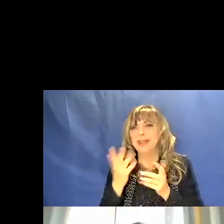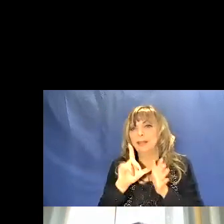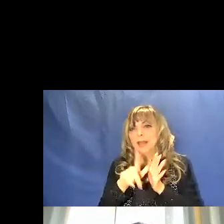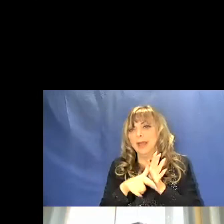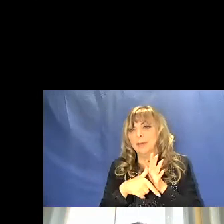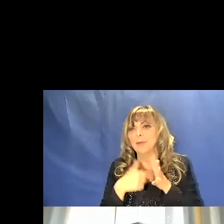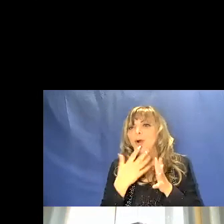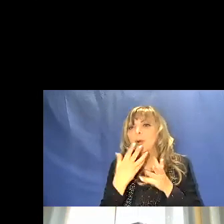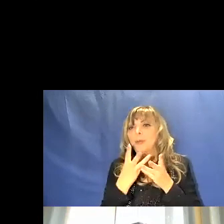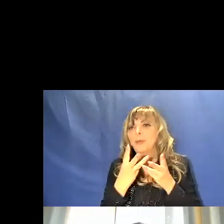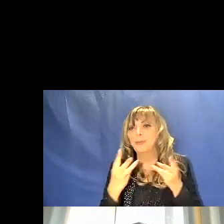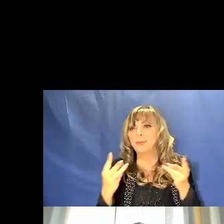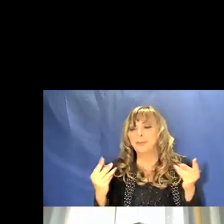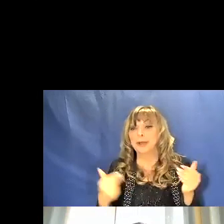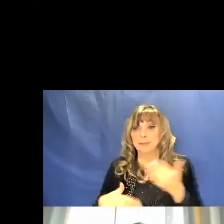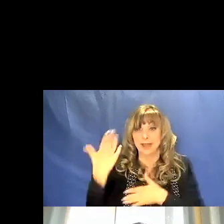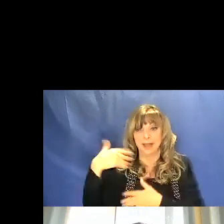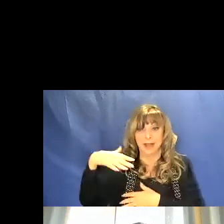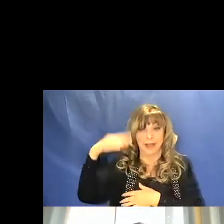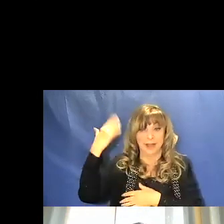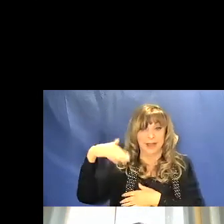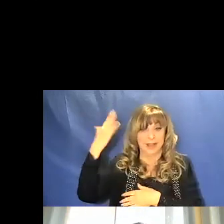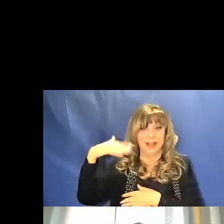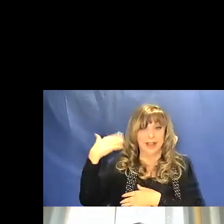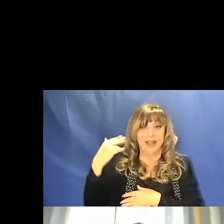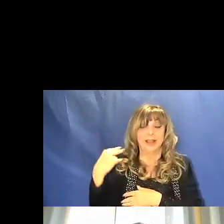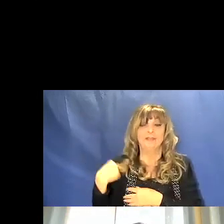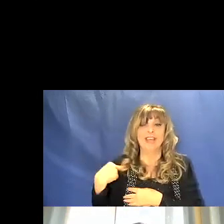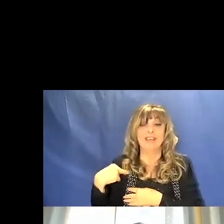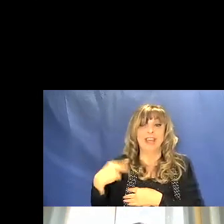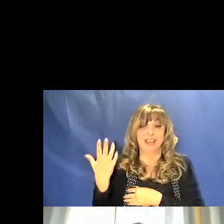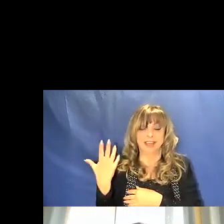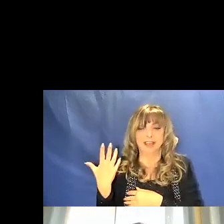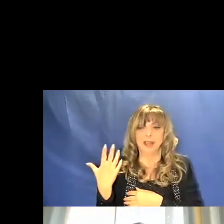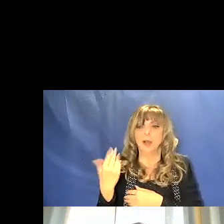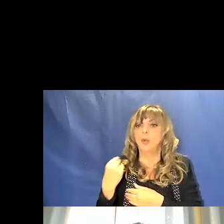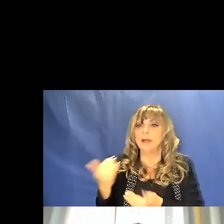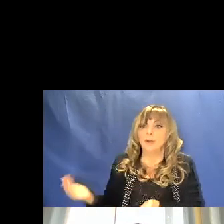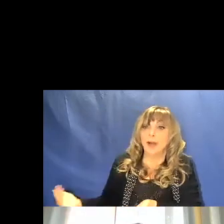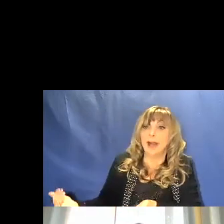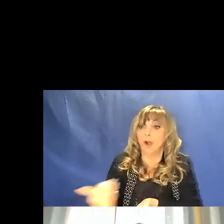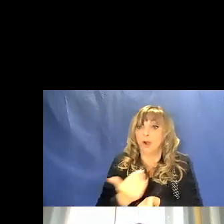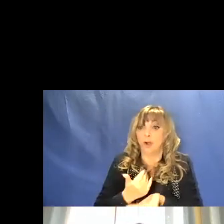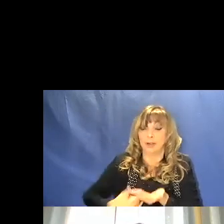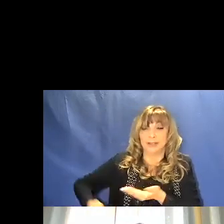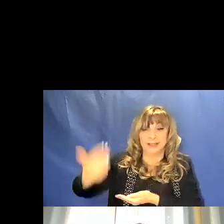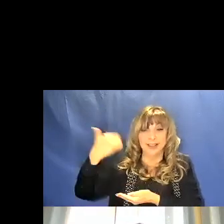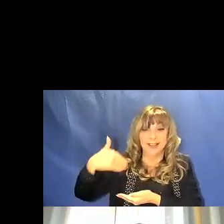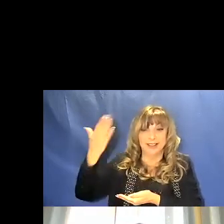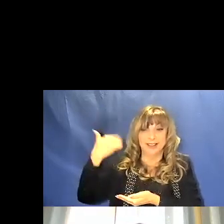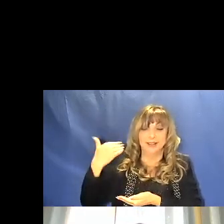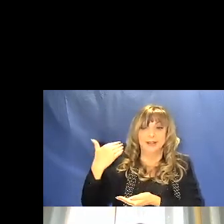ma in origine quando sono vive quindi al momento della raccolta prima di